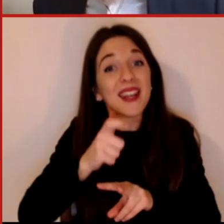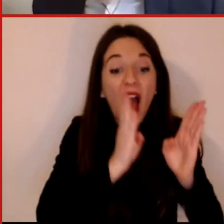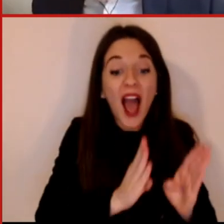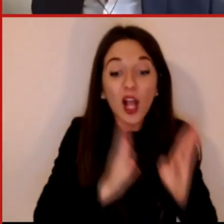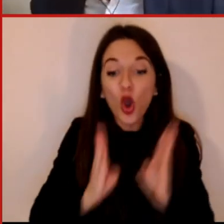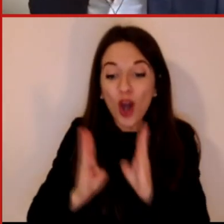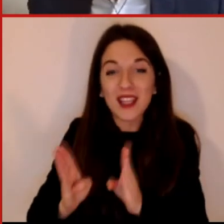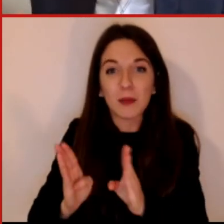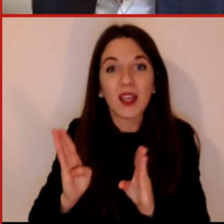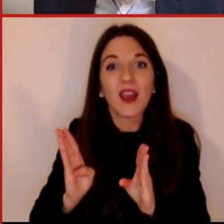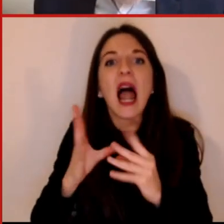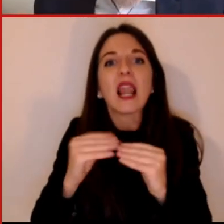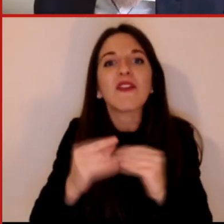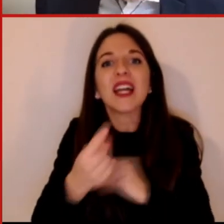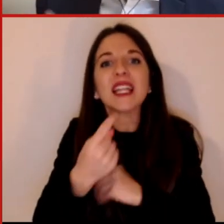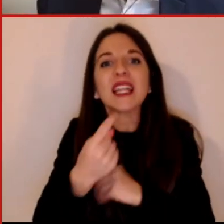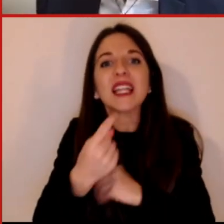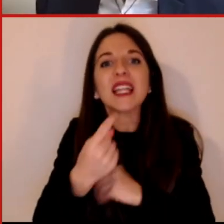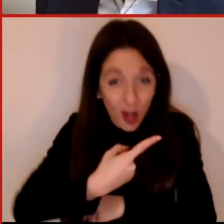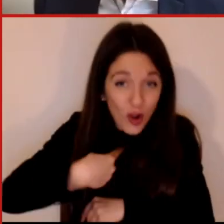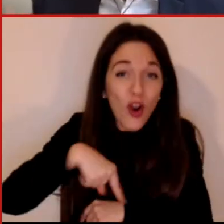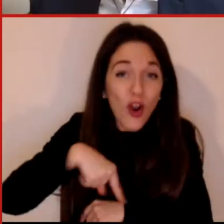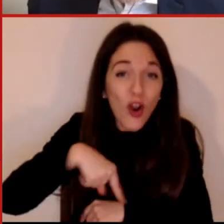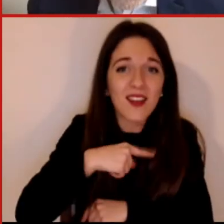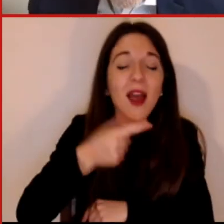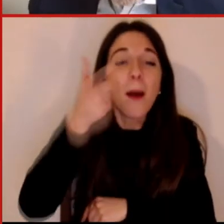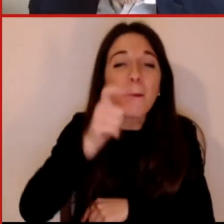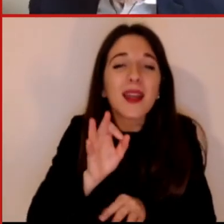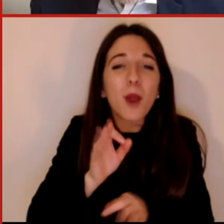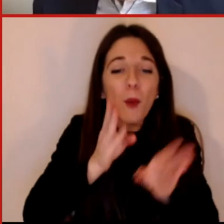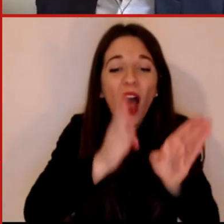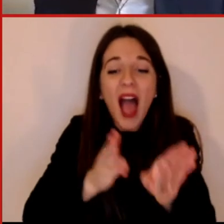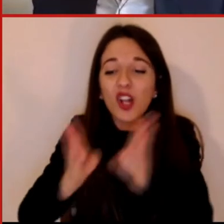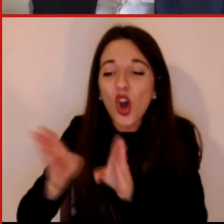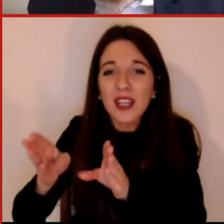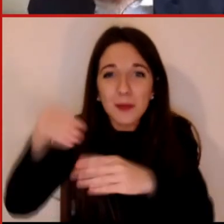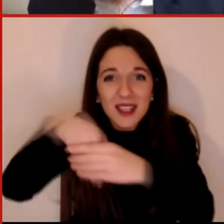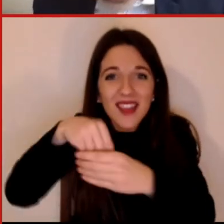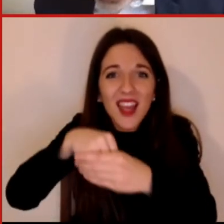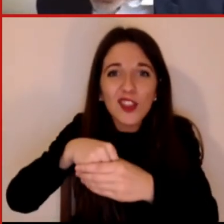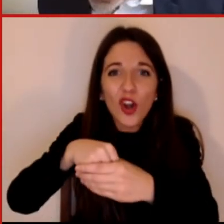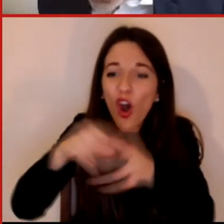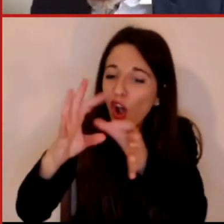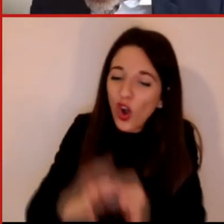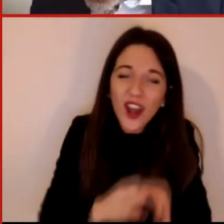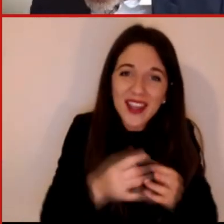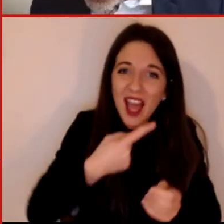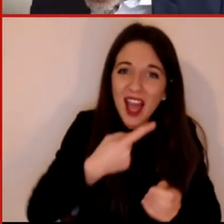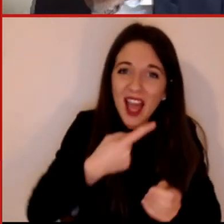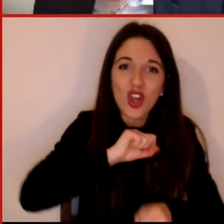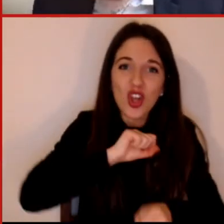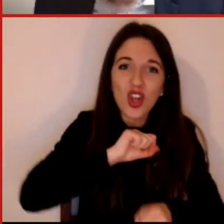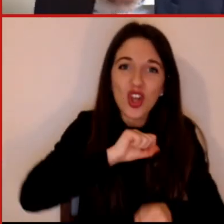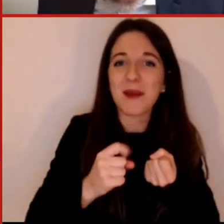e in qualche modo sono lo specchio di noi. Dentro contengono i nostri bias, contengono quello che noi